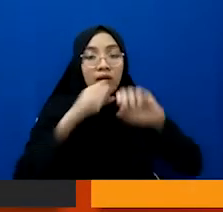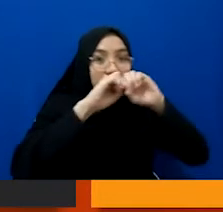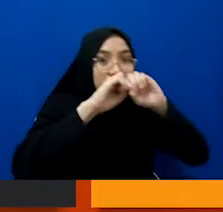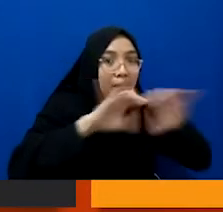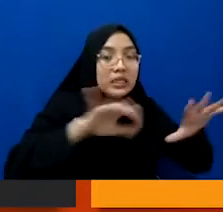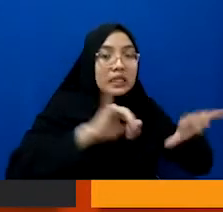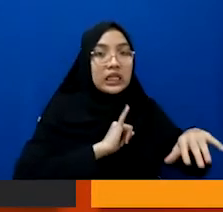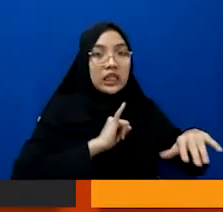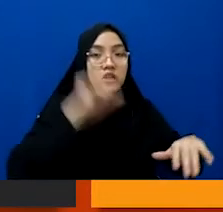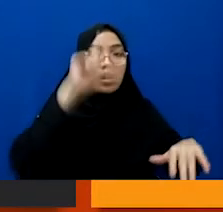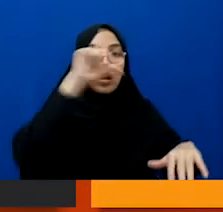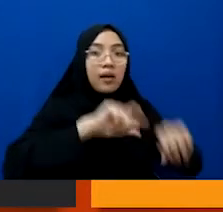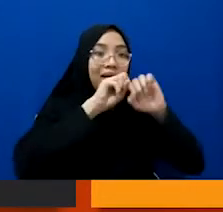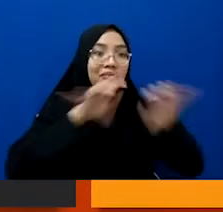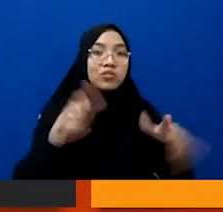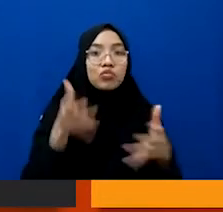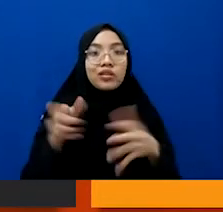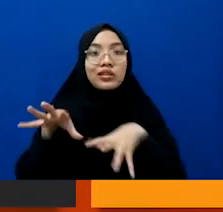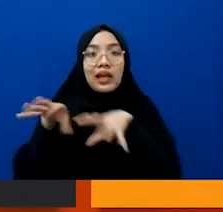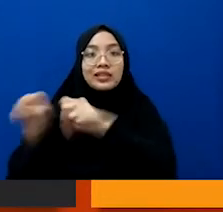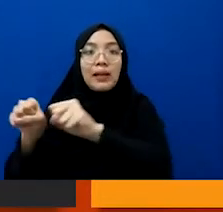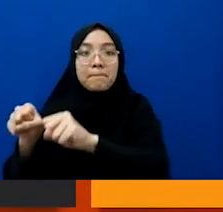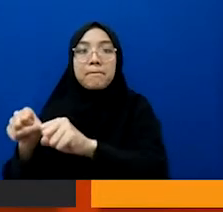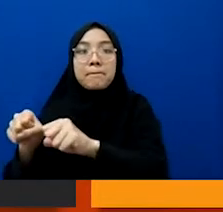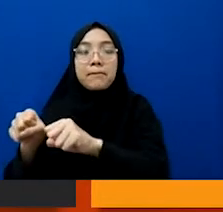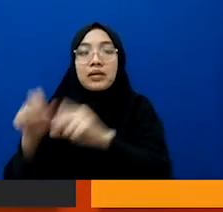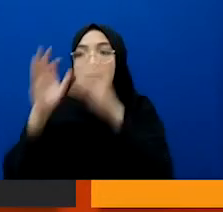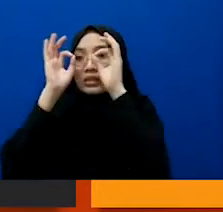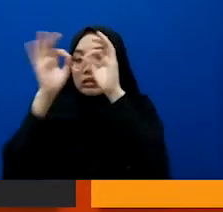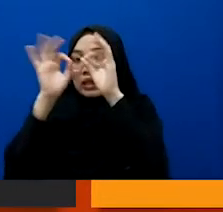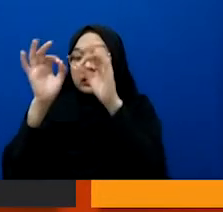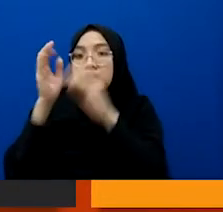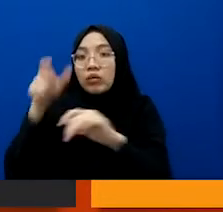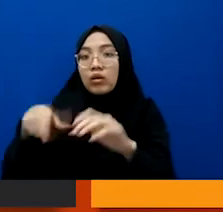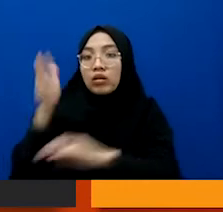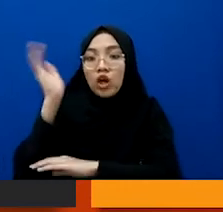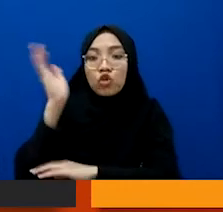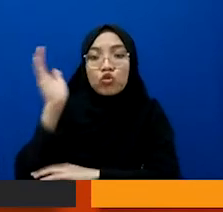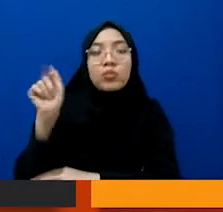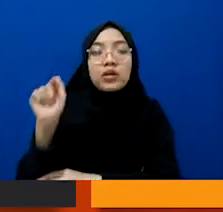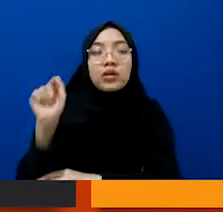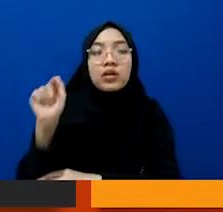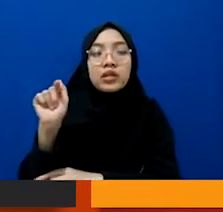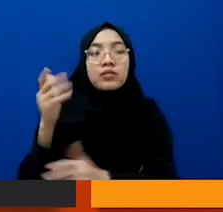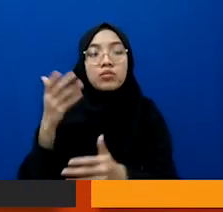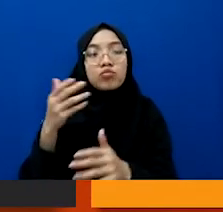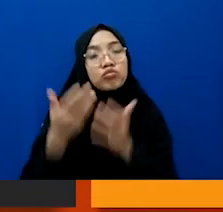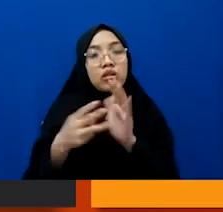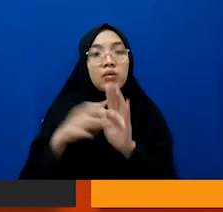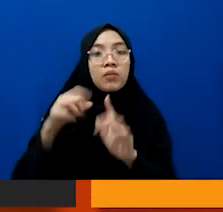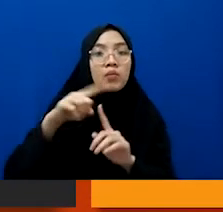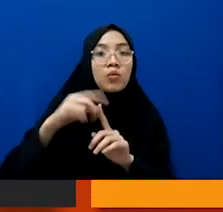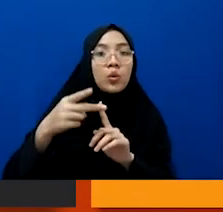identitasnya secara lengkap kemudian kesaksian narasumber ini ini motifnya adalah